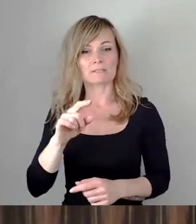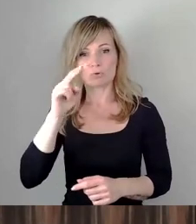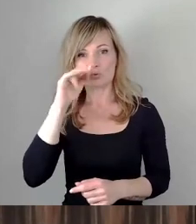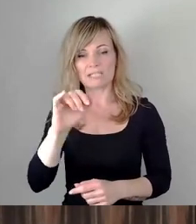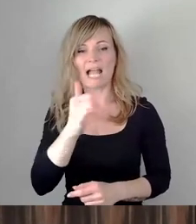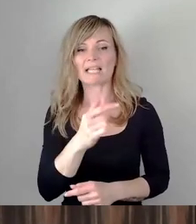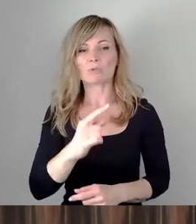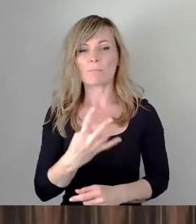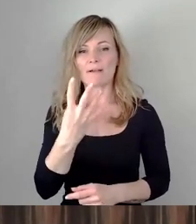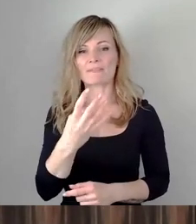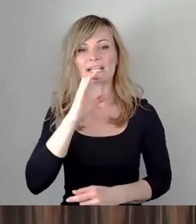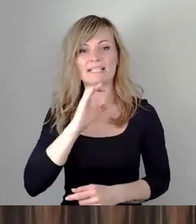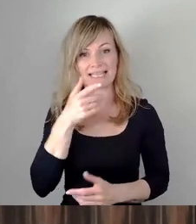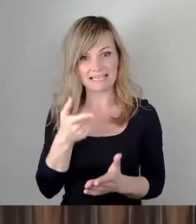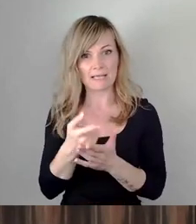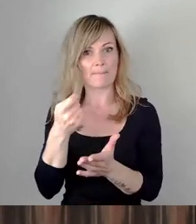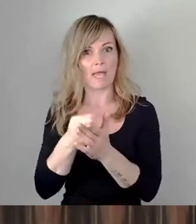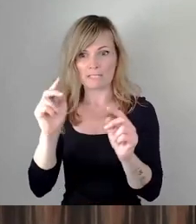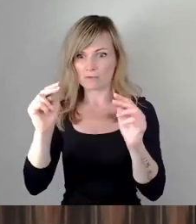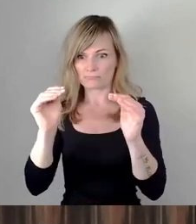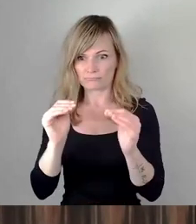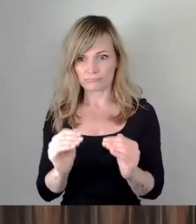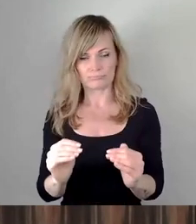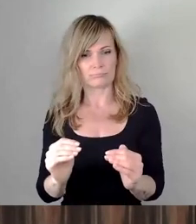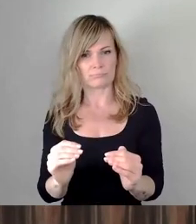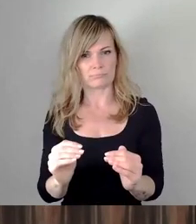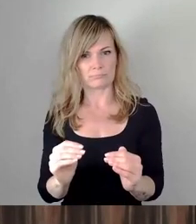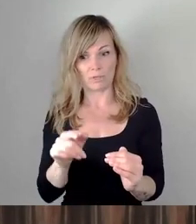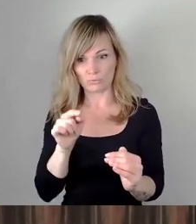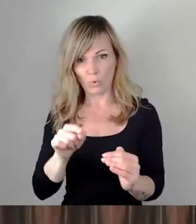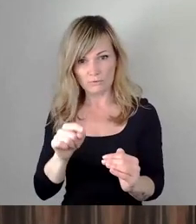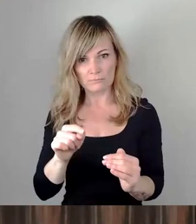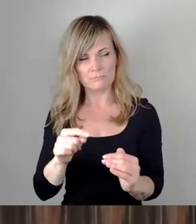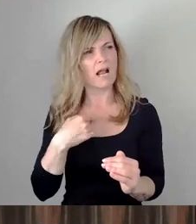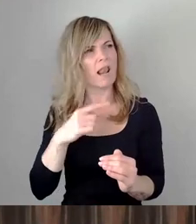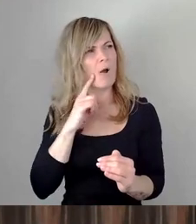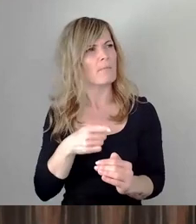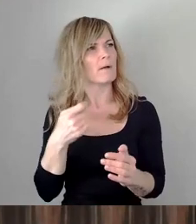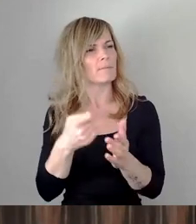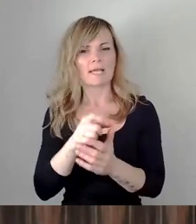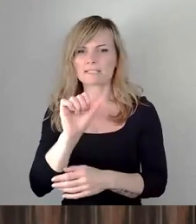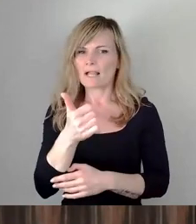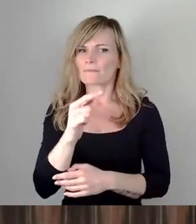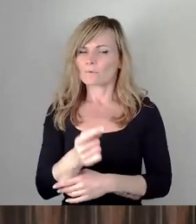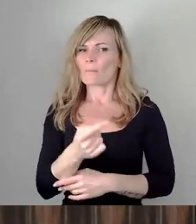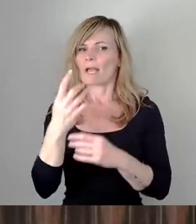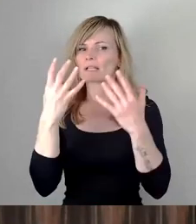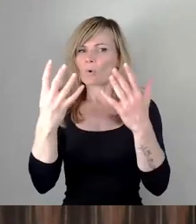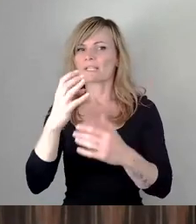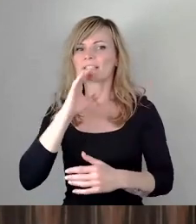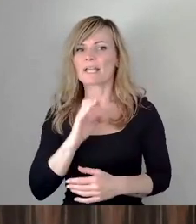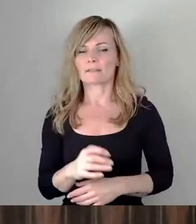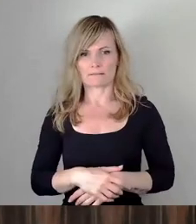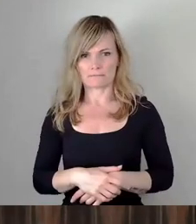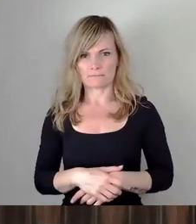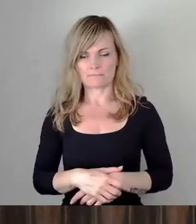Kilowattstunde gesenkt worden, sodass also jetzt real dort der Preis wohl bei 11,9 Cent liegt. Und ich möchte